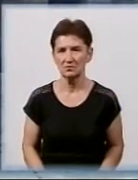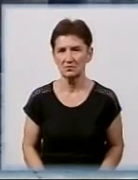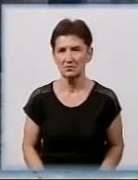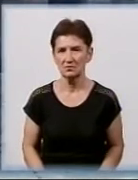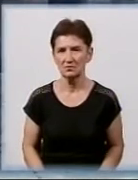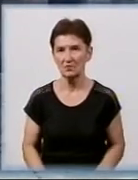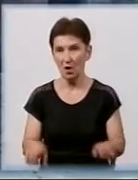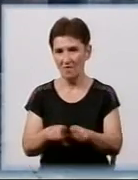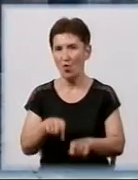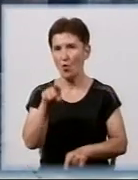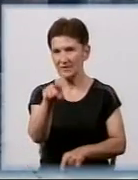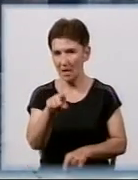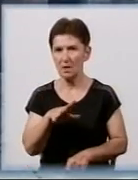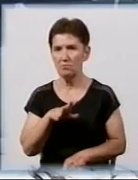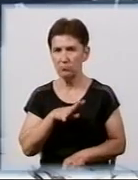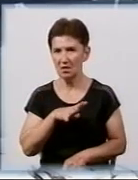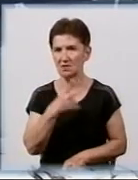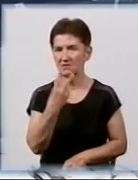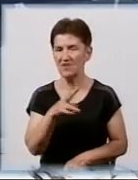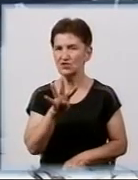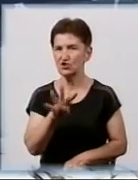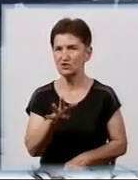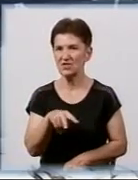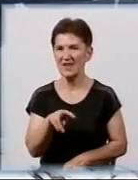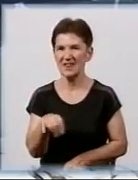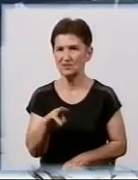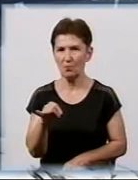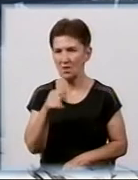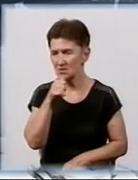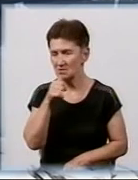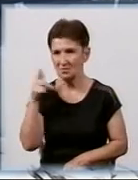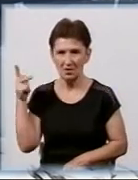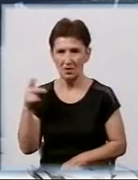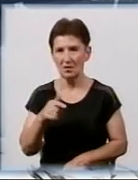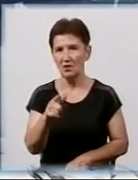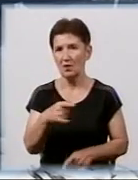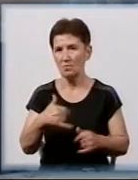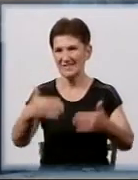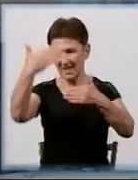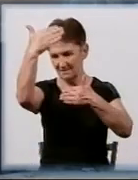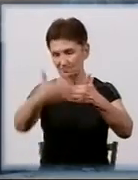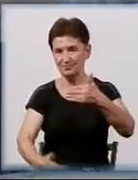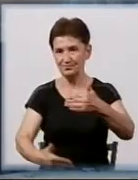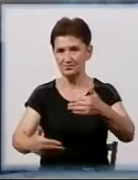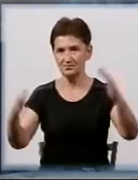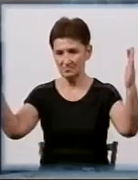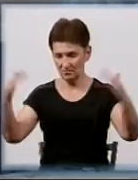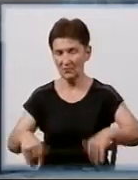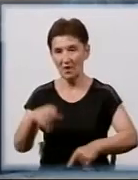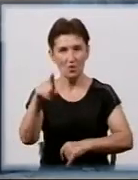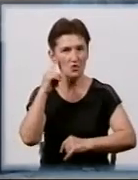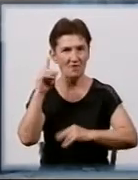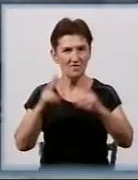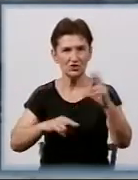Ось так виглядав цей будинок 24 листопада позаминулого року після падіння фасадної стіни. Наталя Сьомкіна вважає,